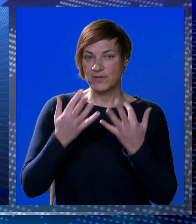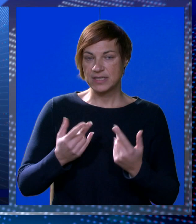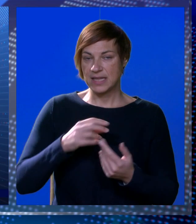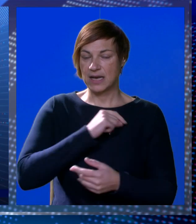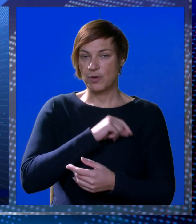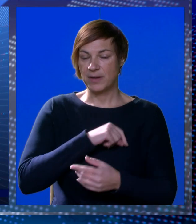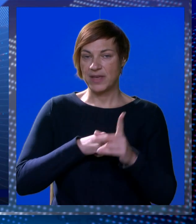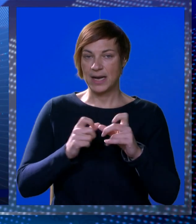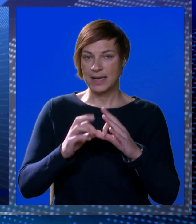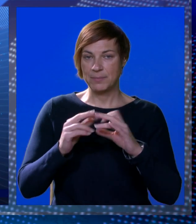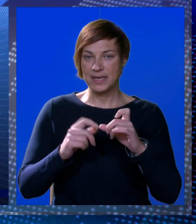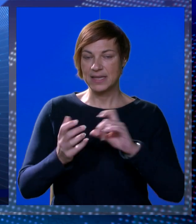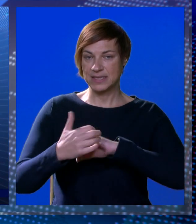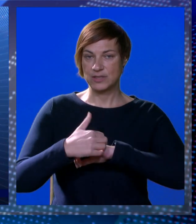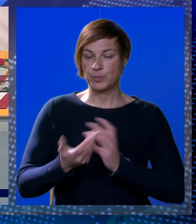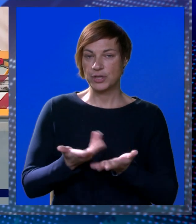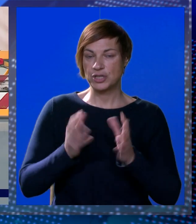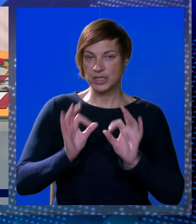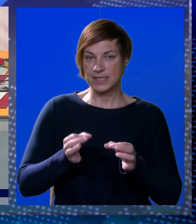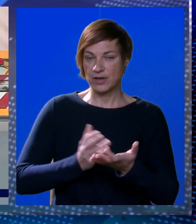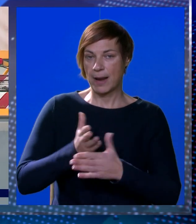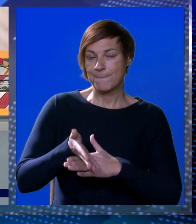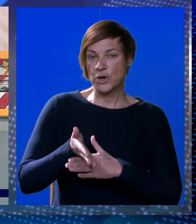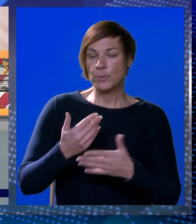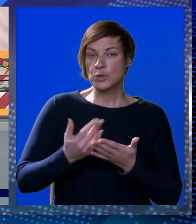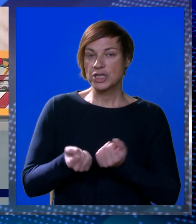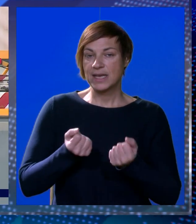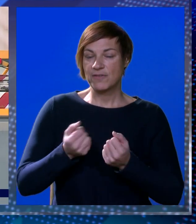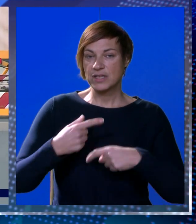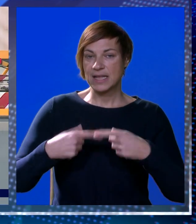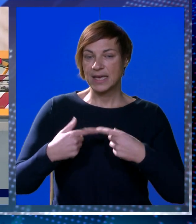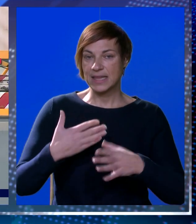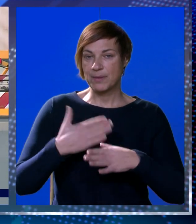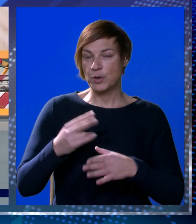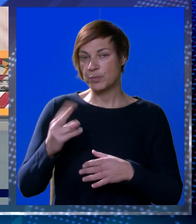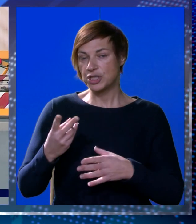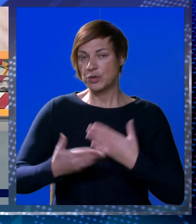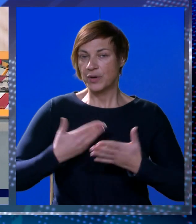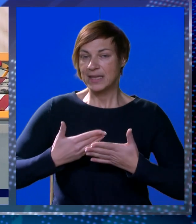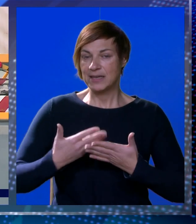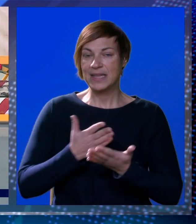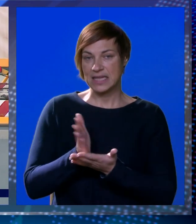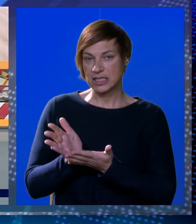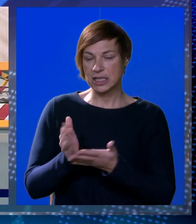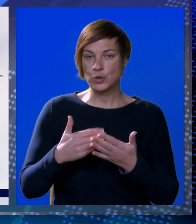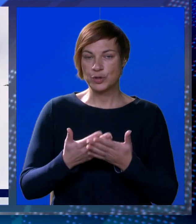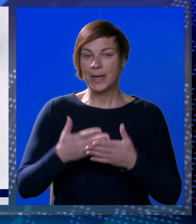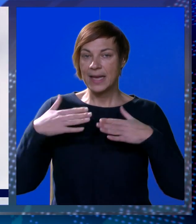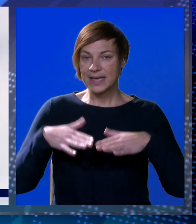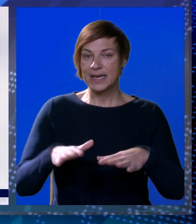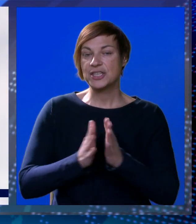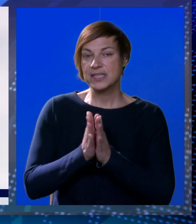javnost detaljno obavijestio Libertas Dubrovnik, dok će se osigurati neometano propuštanje vozila hitne pomoći i drugih interventnih službi.